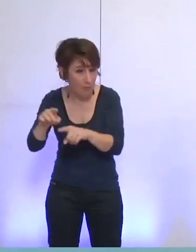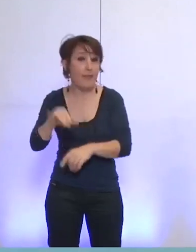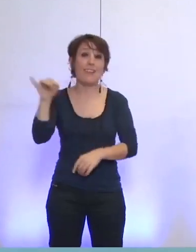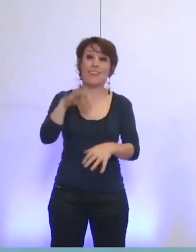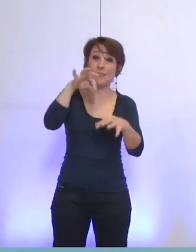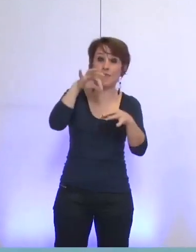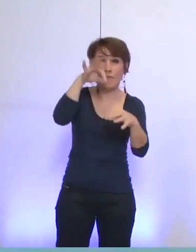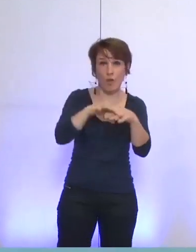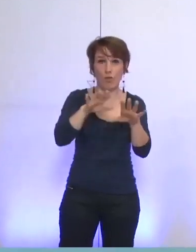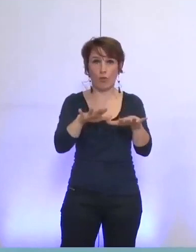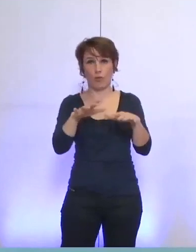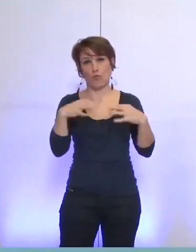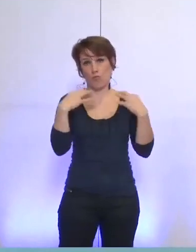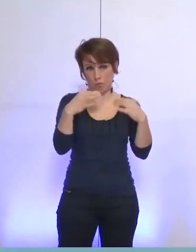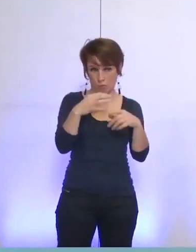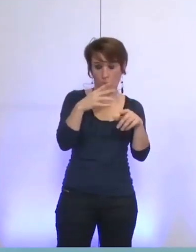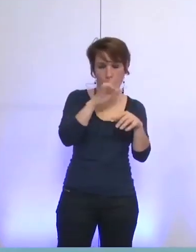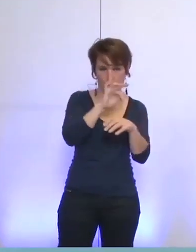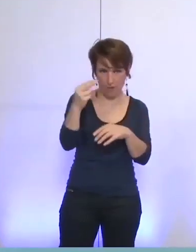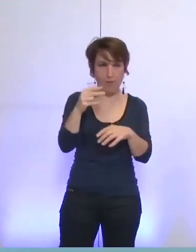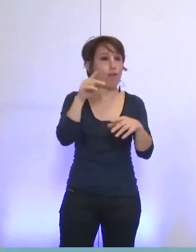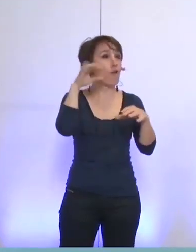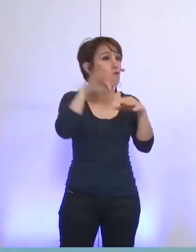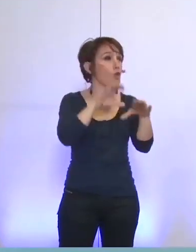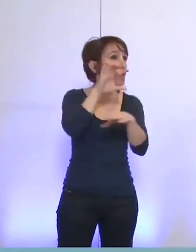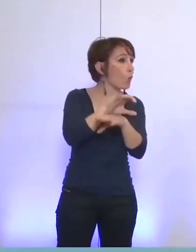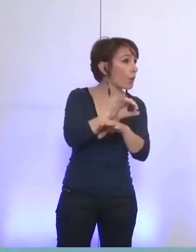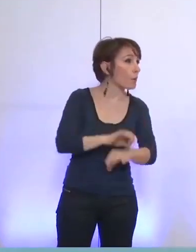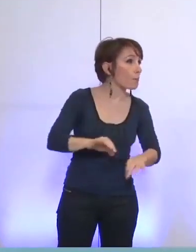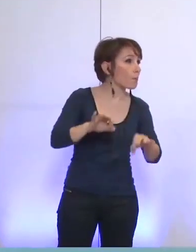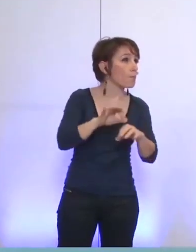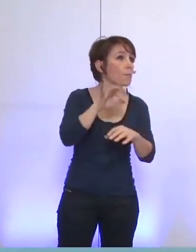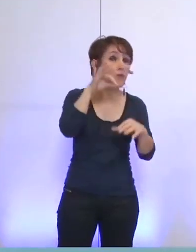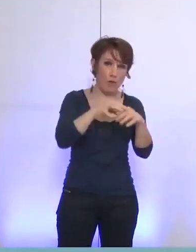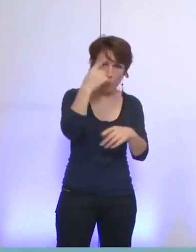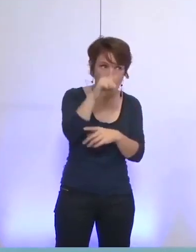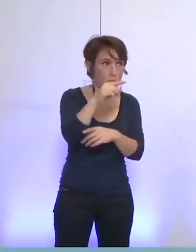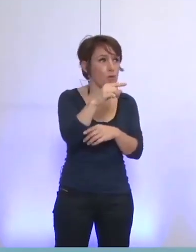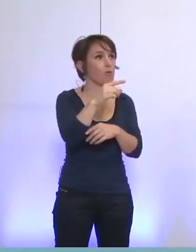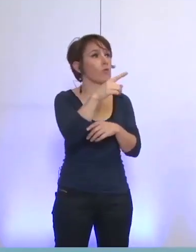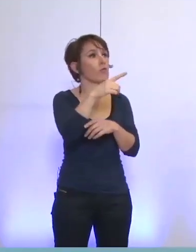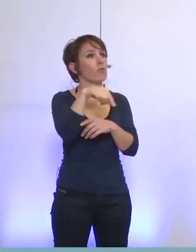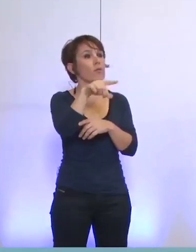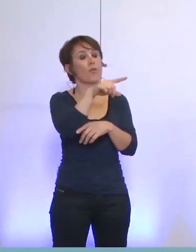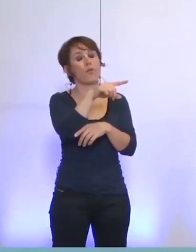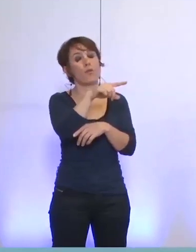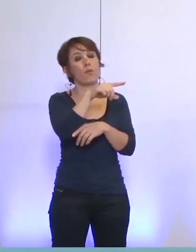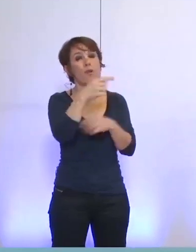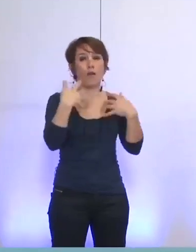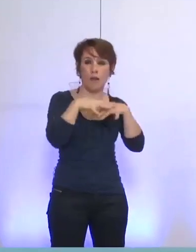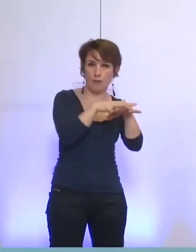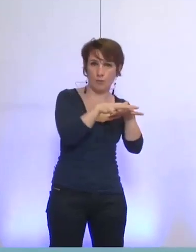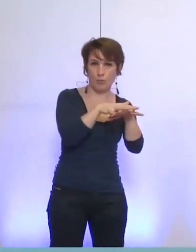'abstient, le Front National, qui vote pour, qui vote contre et qui vote pour le